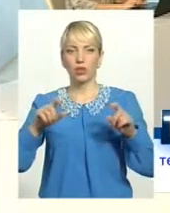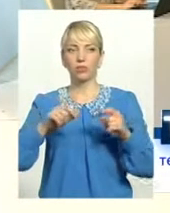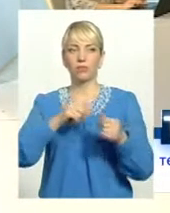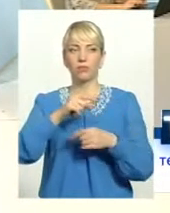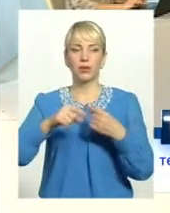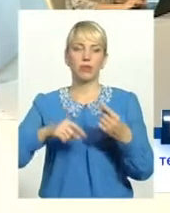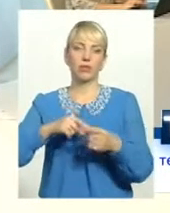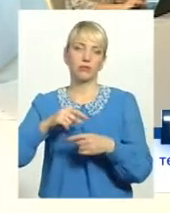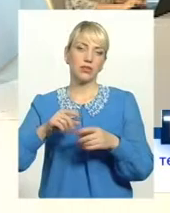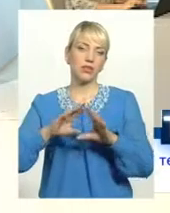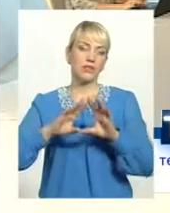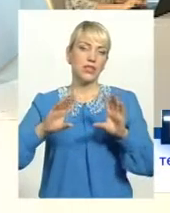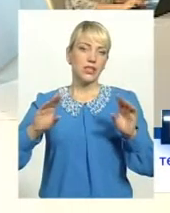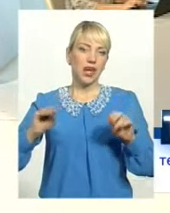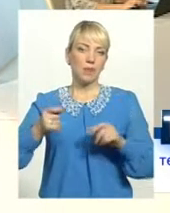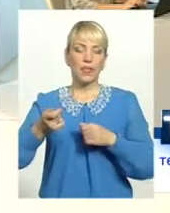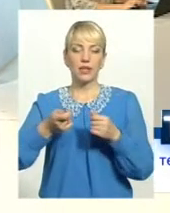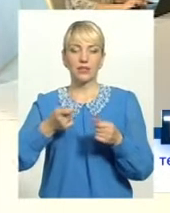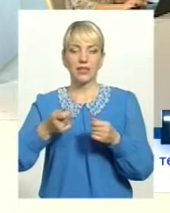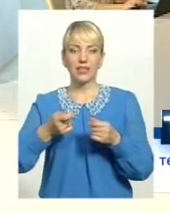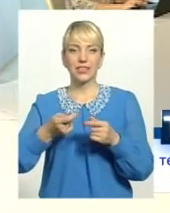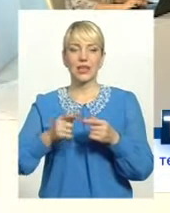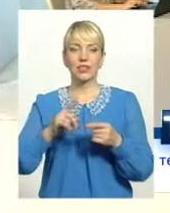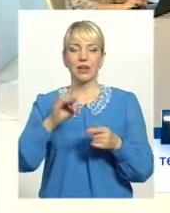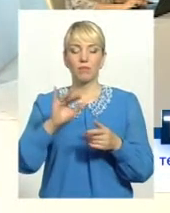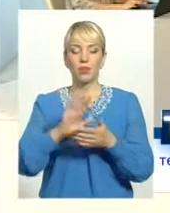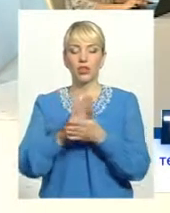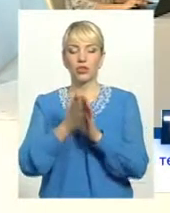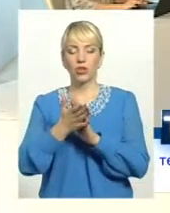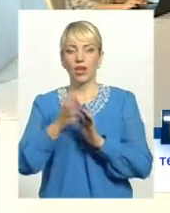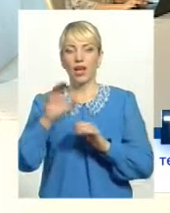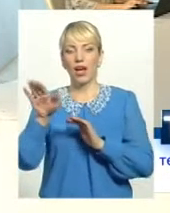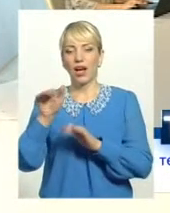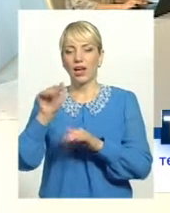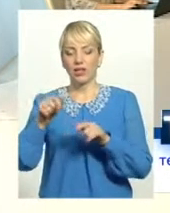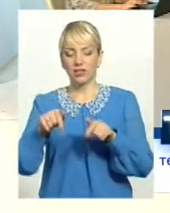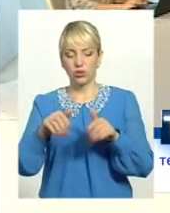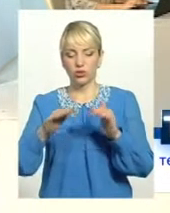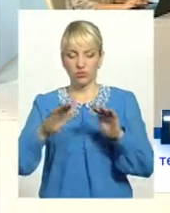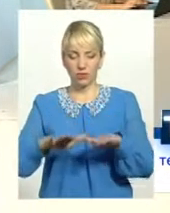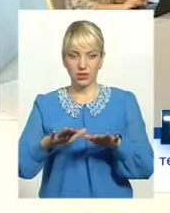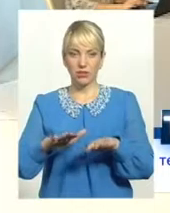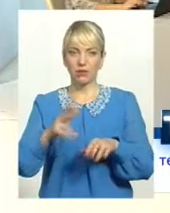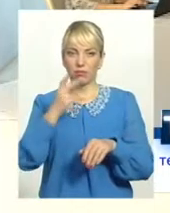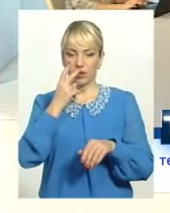підприємцем. Все. В адміністрації ринків при заключенні договорі на оренду цього місця, він бачить, що це є підприємець. Тому, якщо